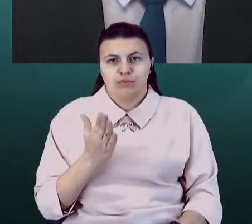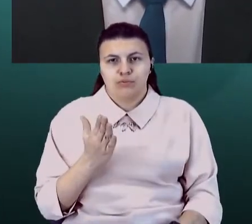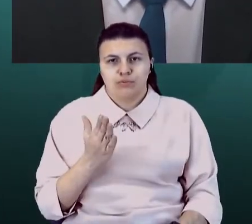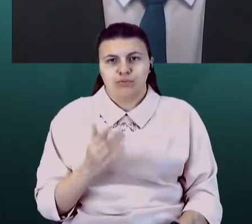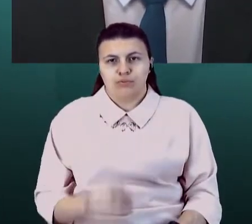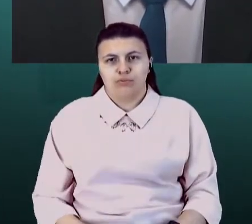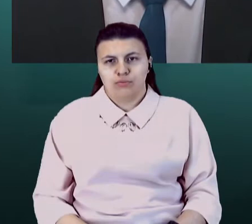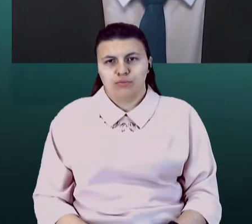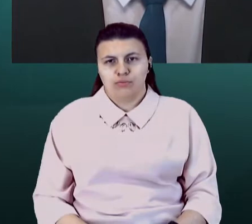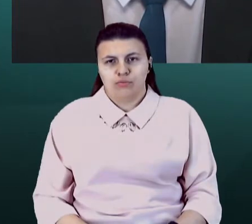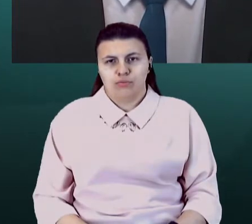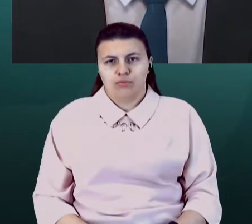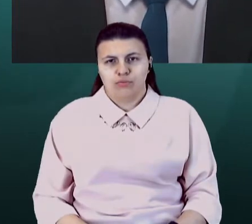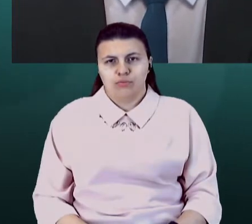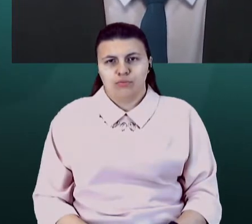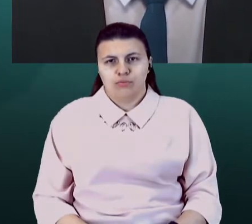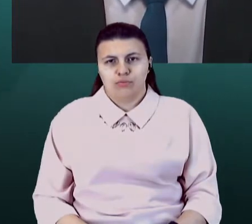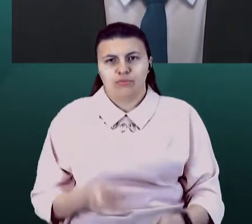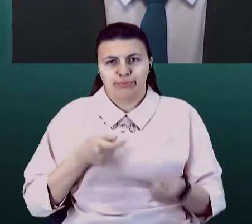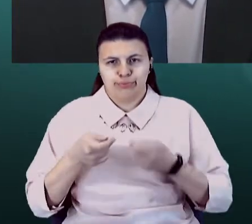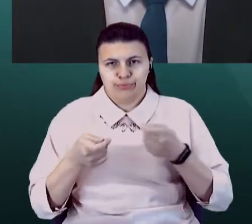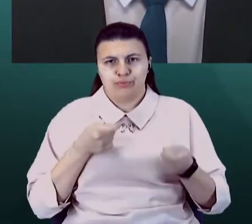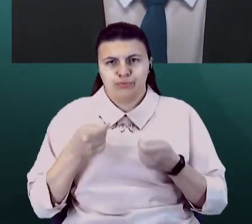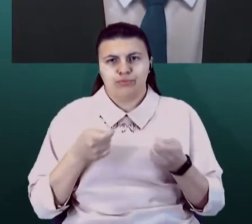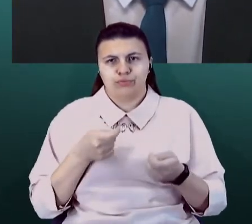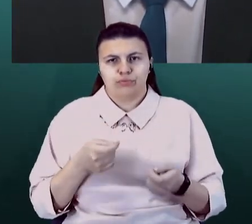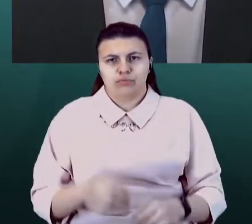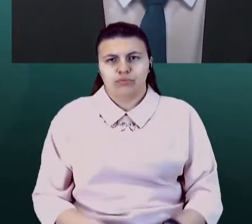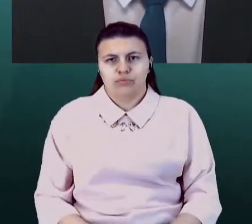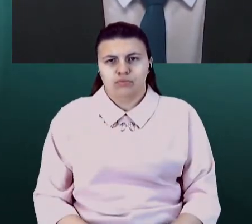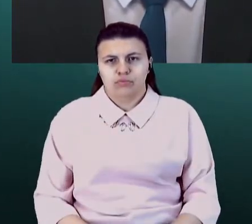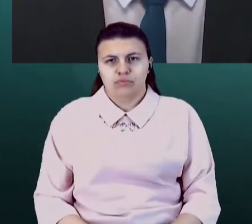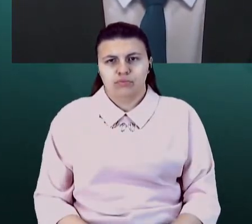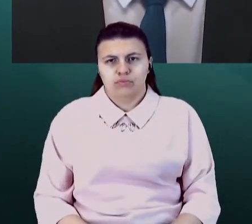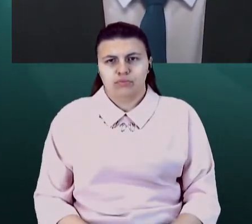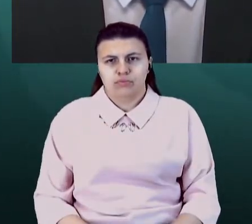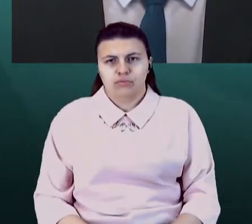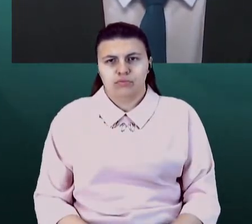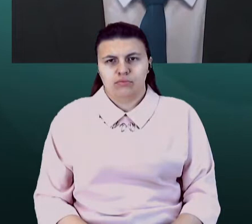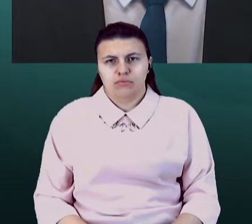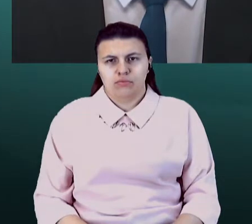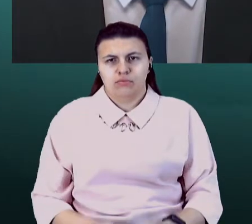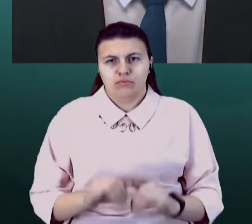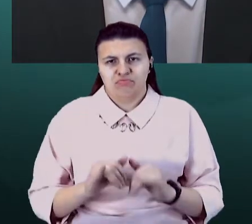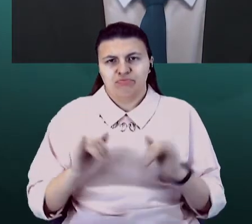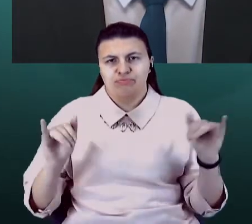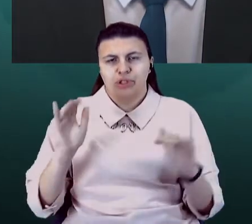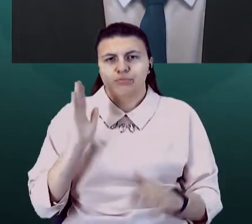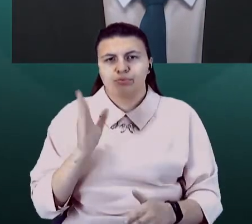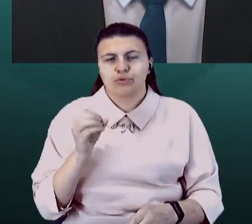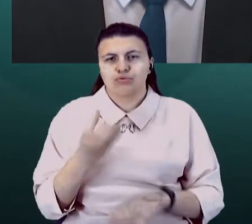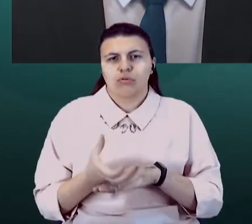постерігається різкого зростання. Тим паче, я сьогодні